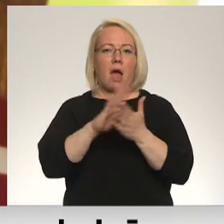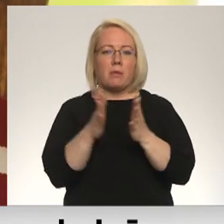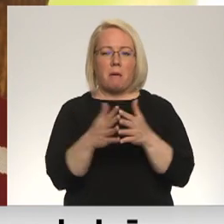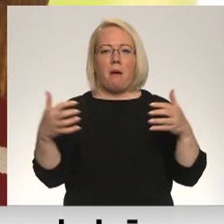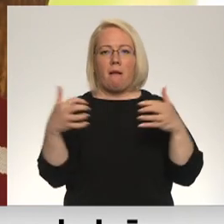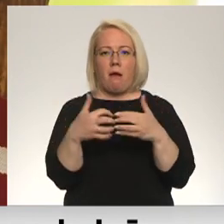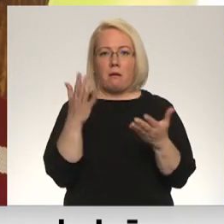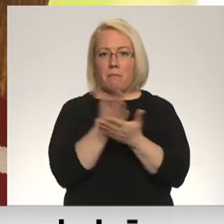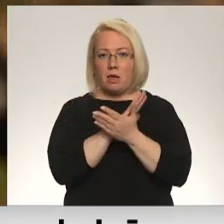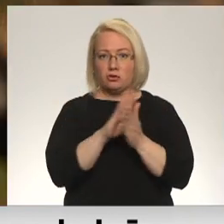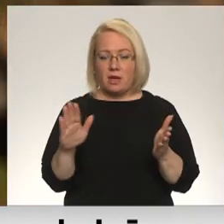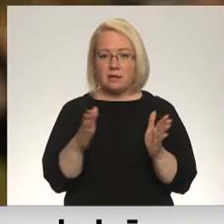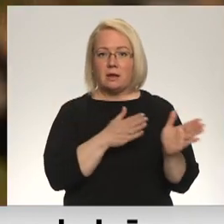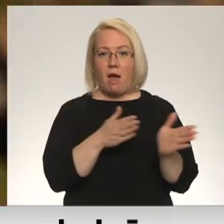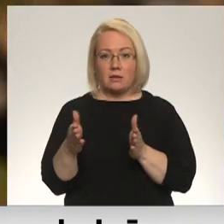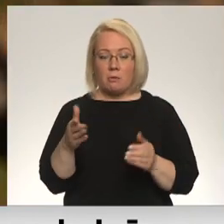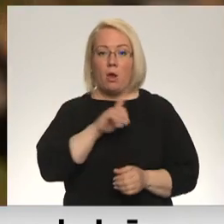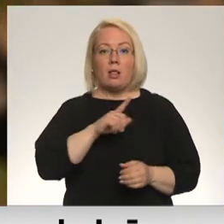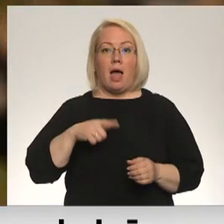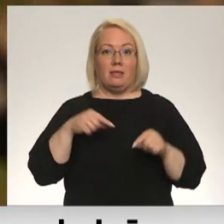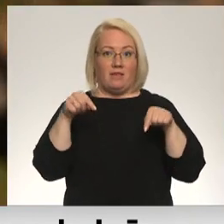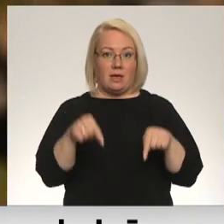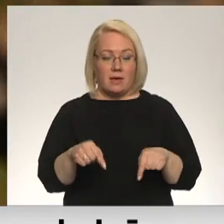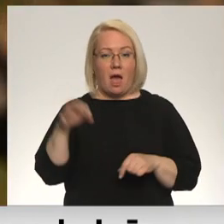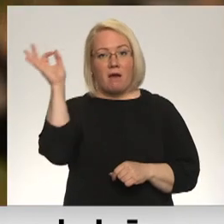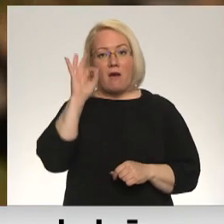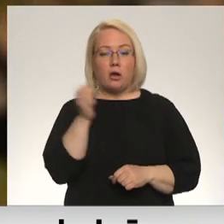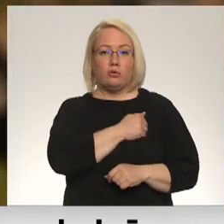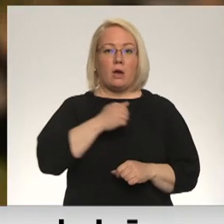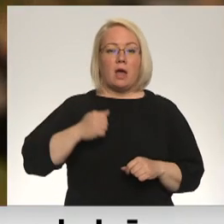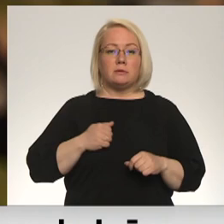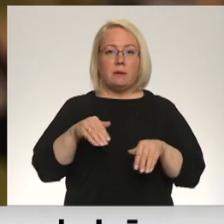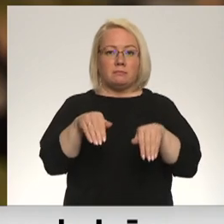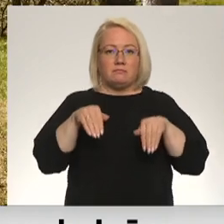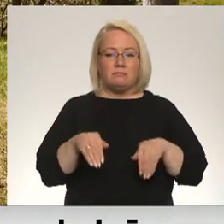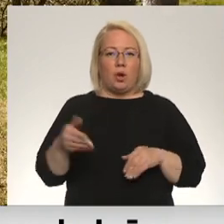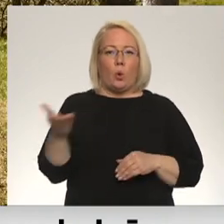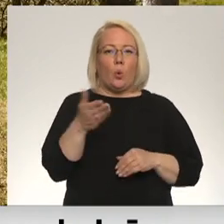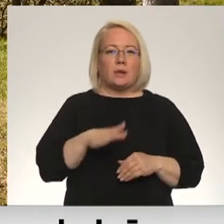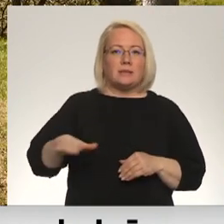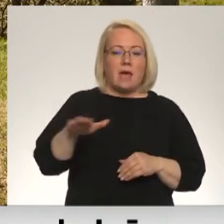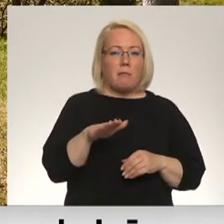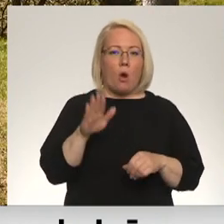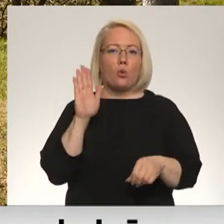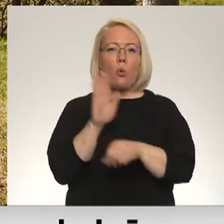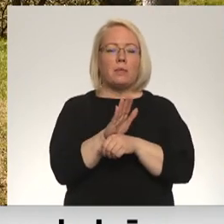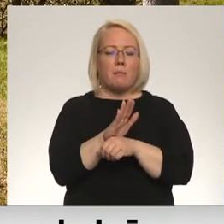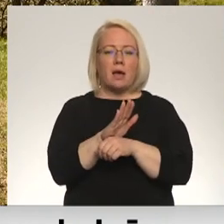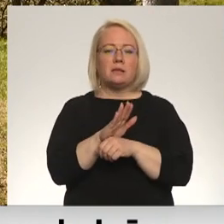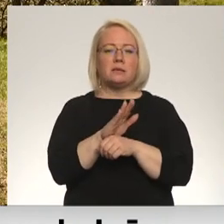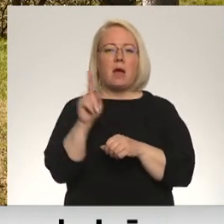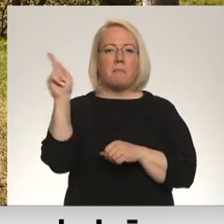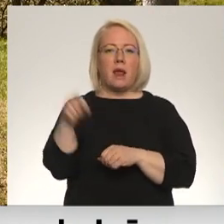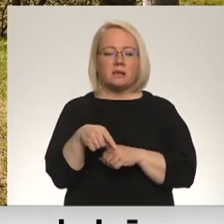darbības izbeigšanas kārtību. Latvijas teritorijā vācu kara spēks bija atkāpies uz kurzemi un ultimāts ar prasību nolikt